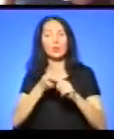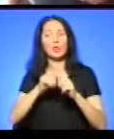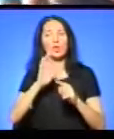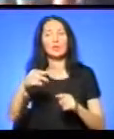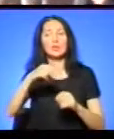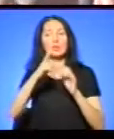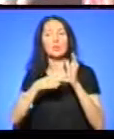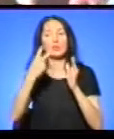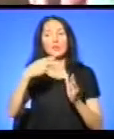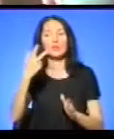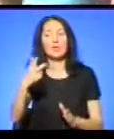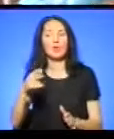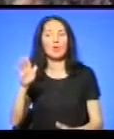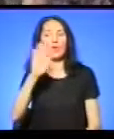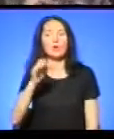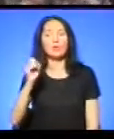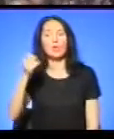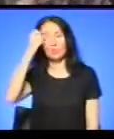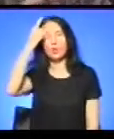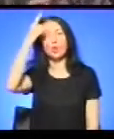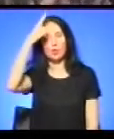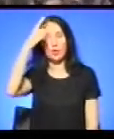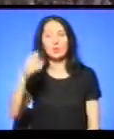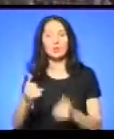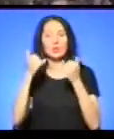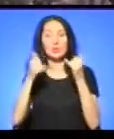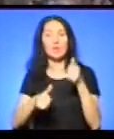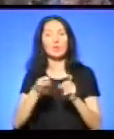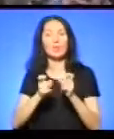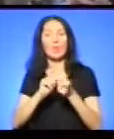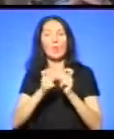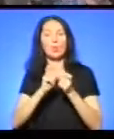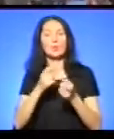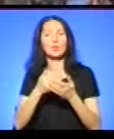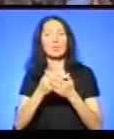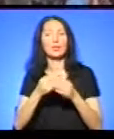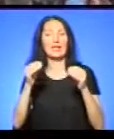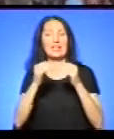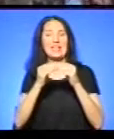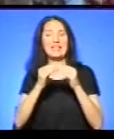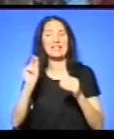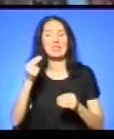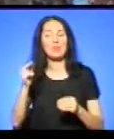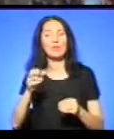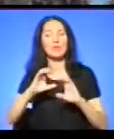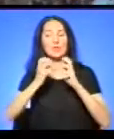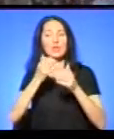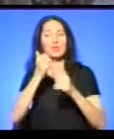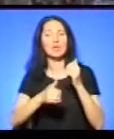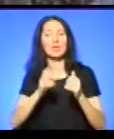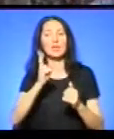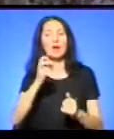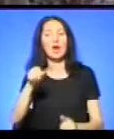вересня у Словаччині. Наразі борються десь в районі 10 чемпіонів світу серед кадетів. Минувші,